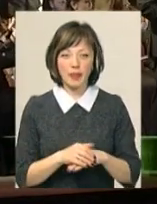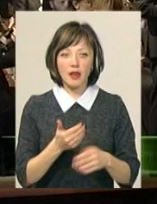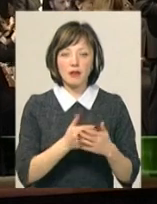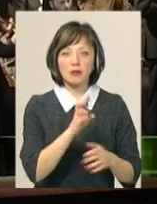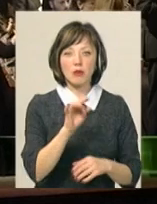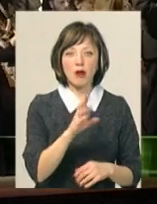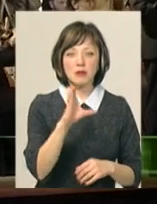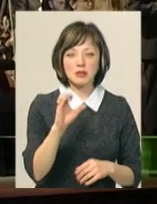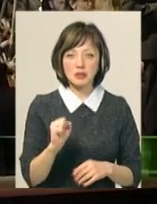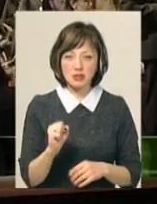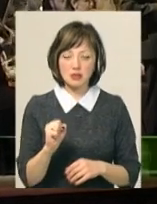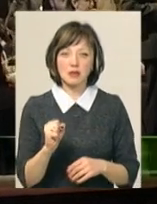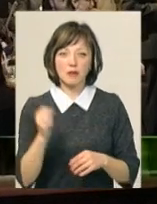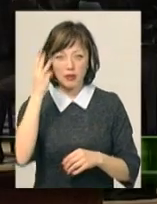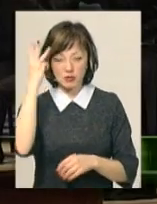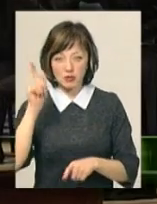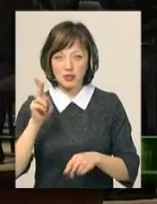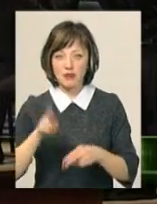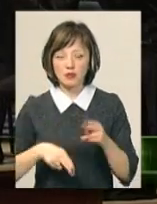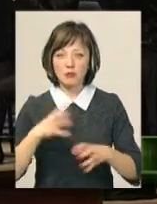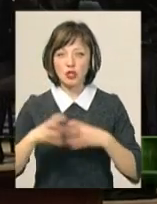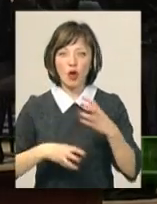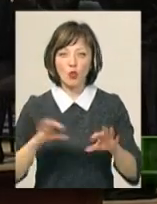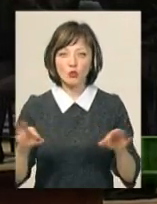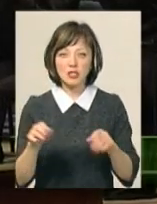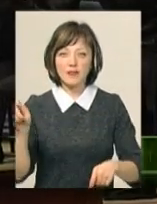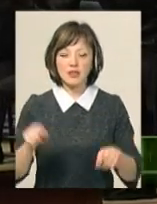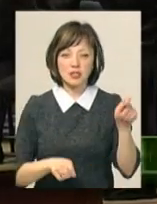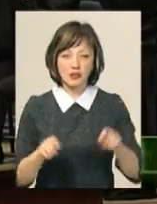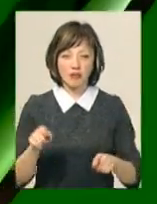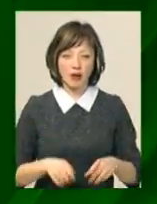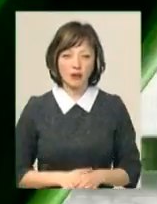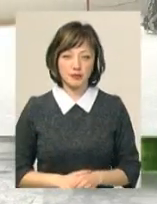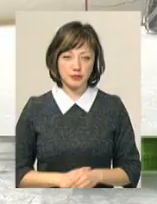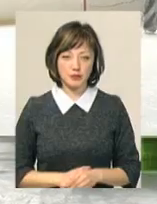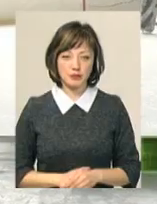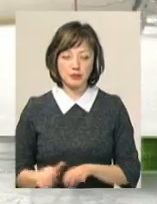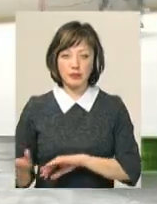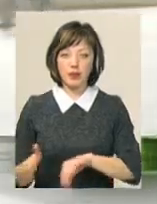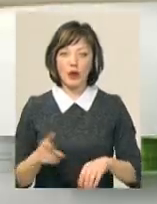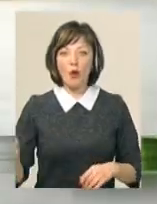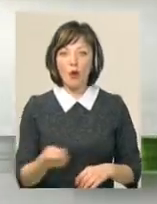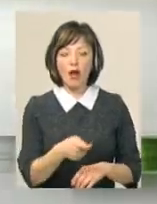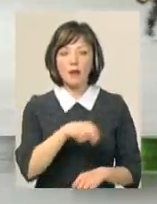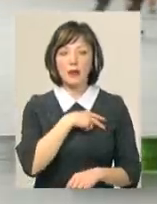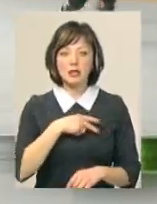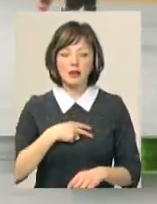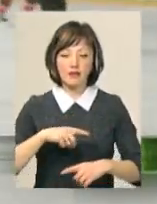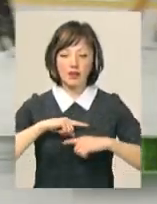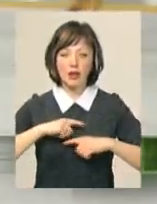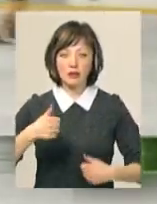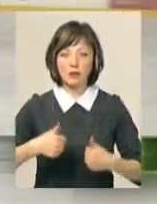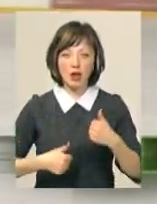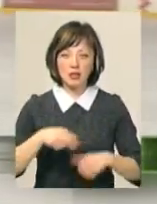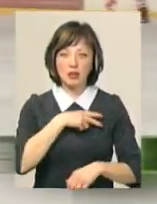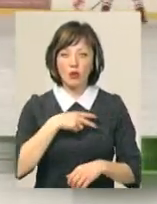і Лесі Дичко. У Хмельницькому завершився міжнародний музичний фестиваль Камерфест. Хокейні призери. У фінальних змаганнях з